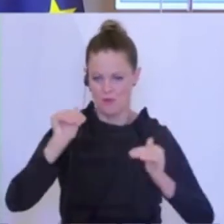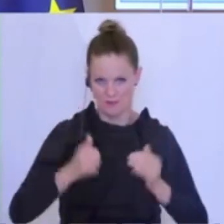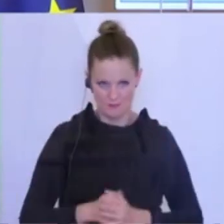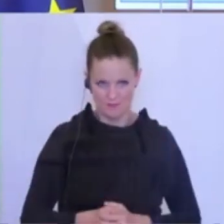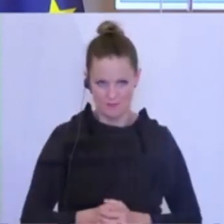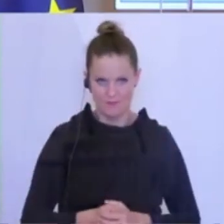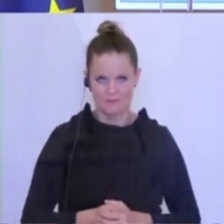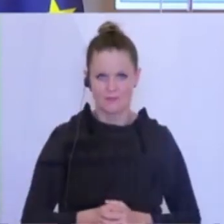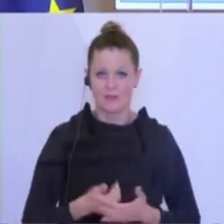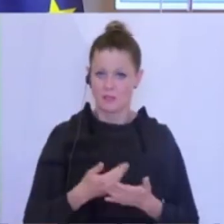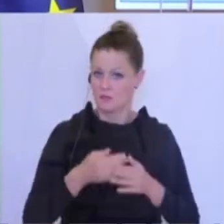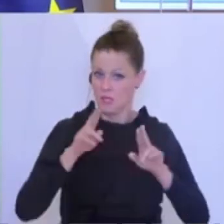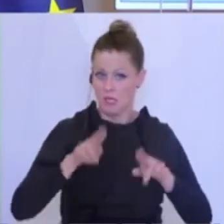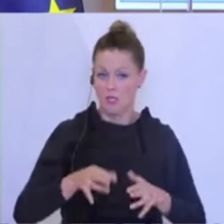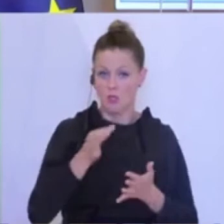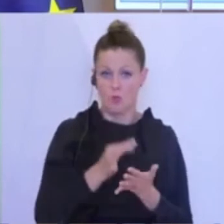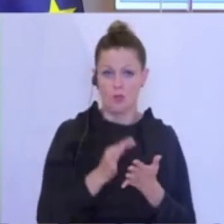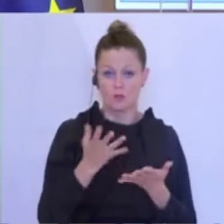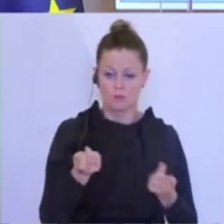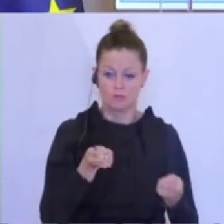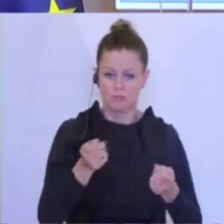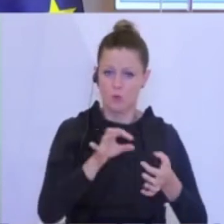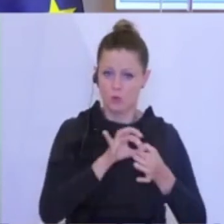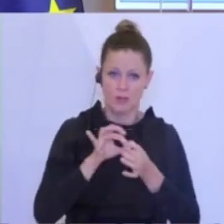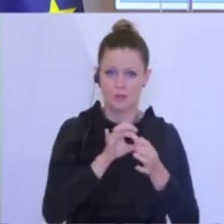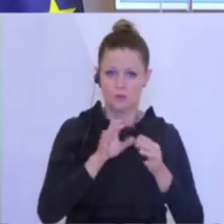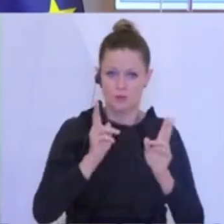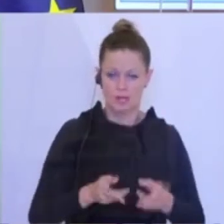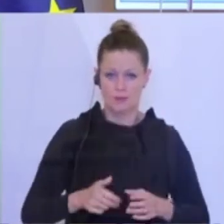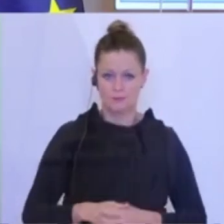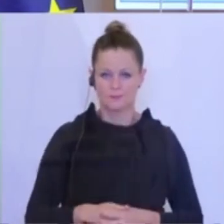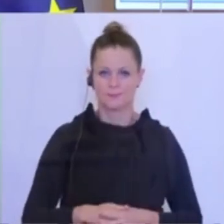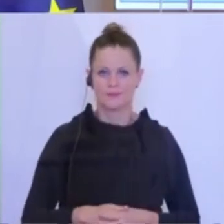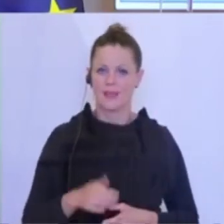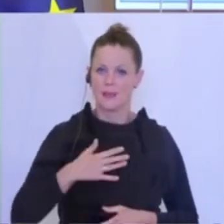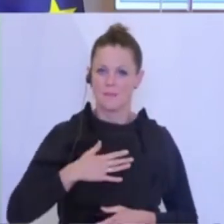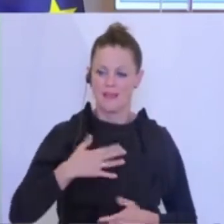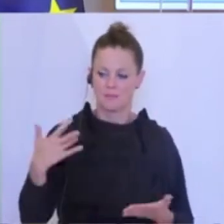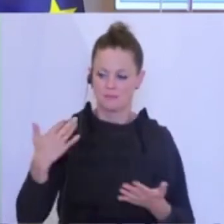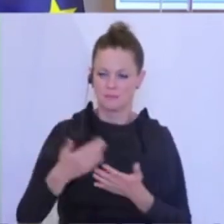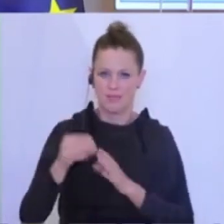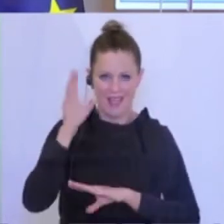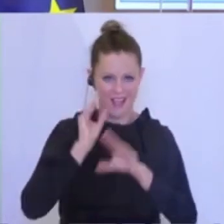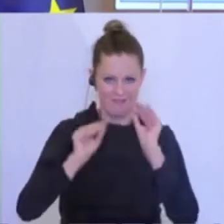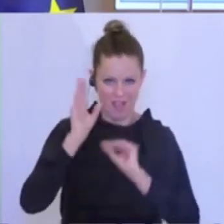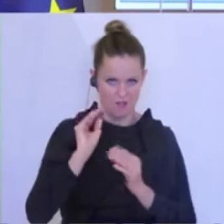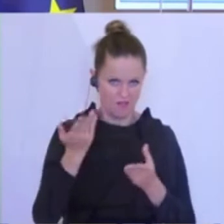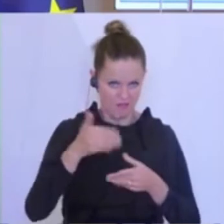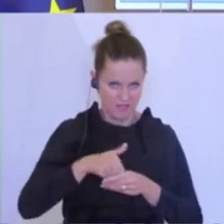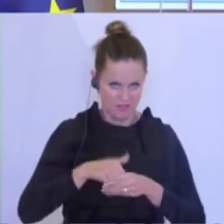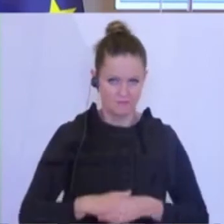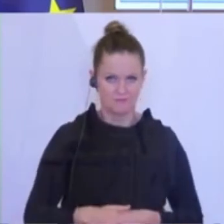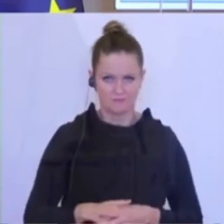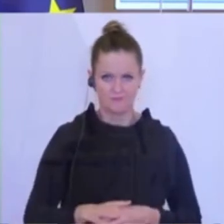Gleichsam der richtige Ort, um diese Koordination vorzunehmen. Ich sage auch gleich aus meiner Erfahrung, die